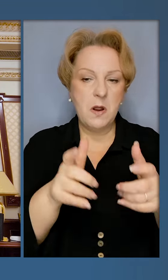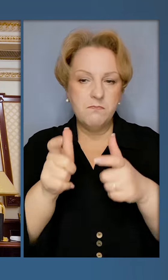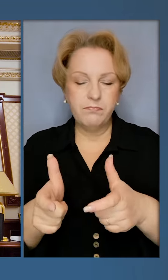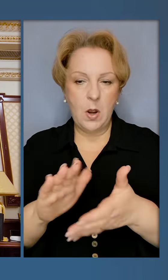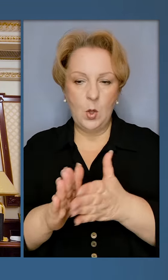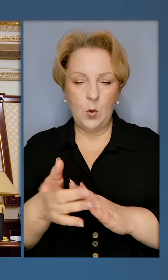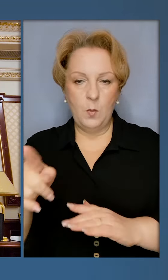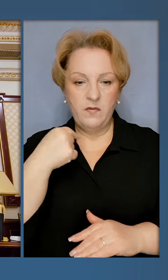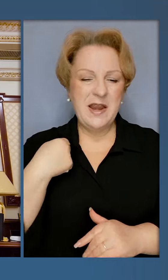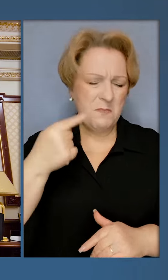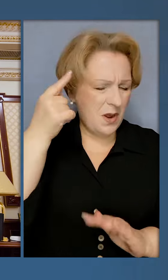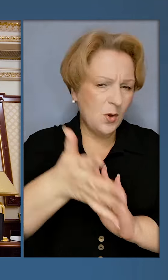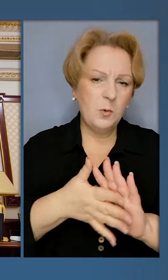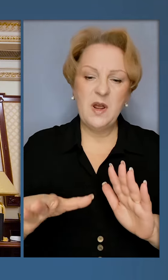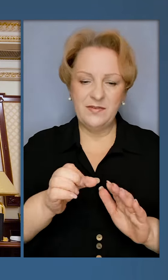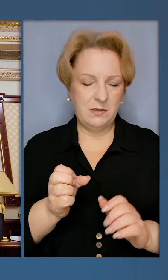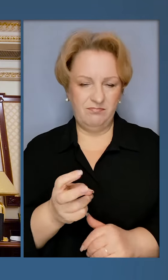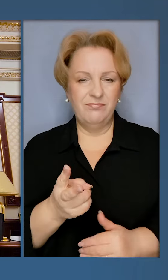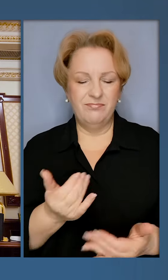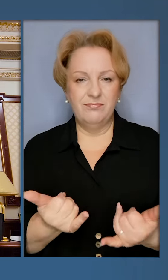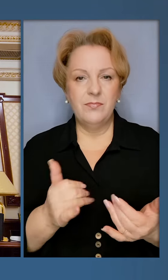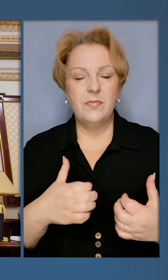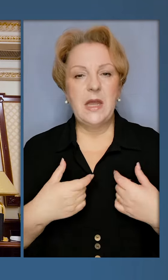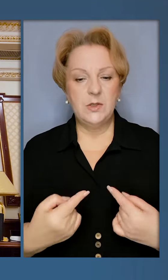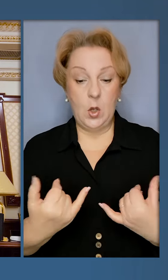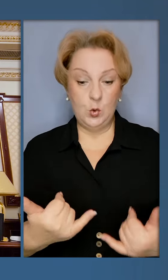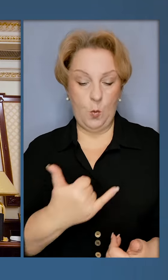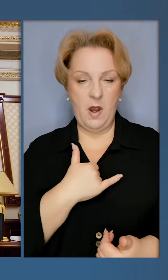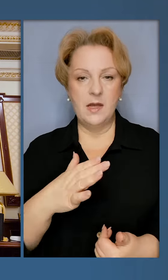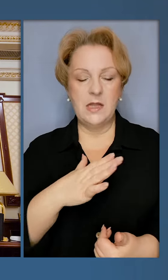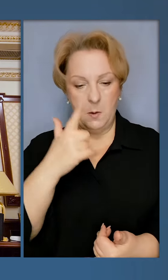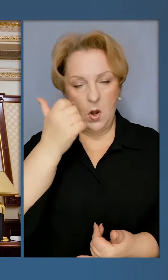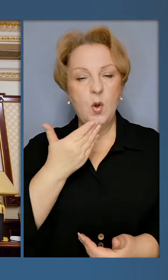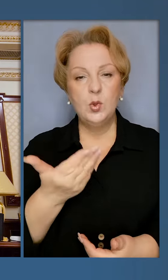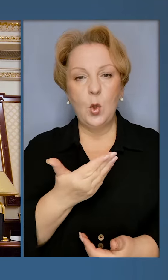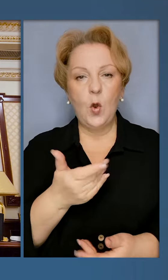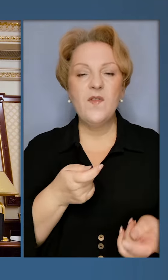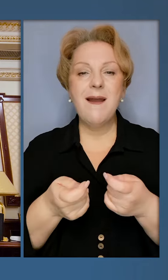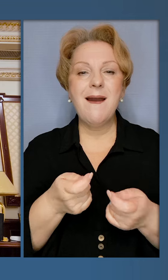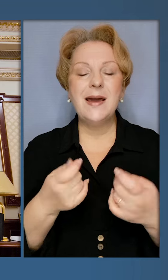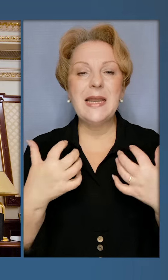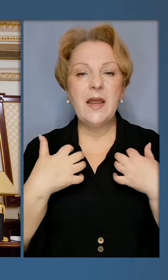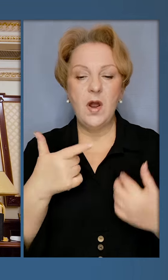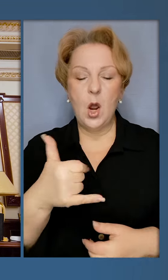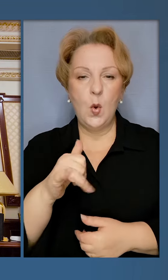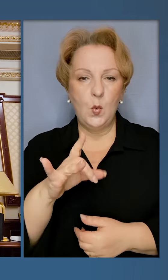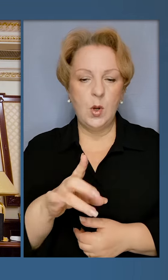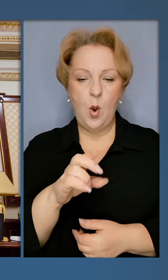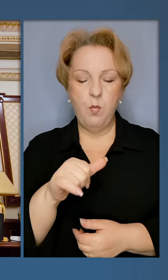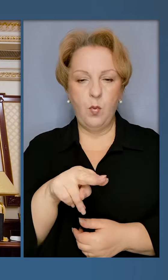Росії. Ми розуміємо всі наявні загрози. Сьогодні у мене була доповідь керівника